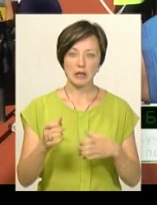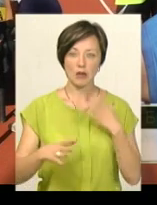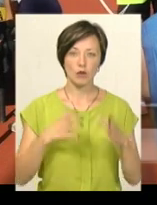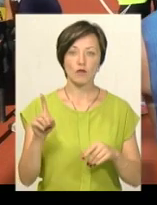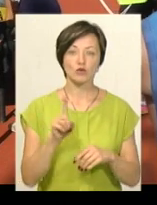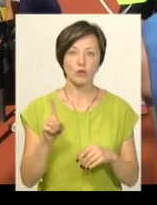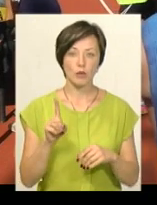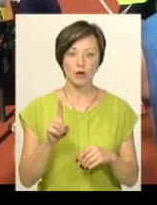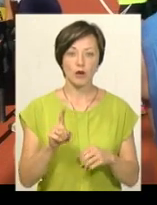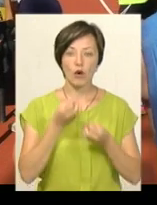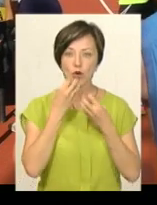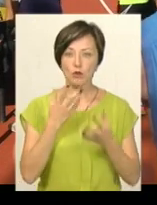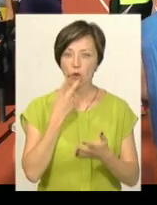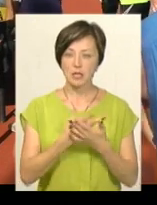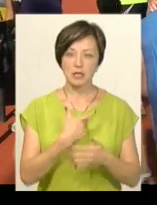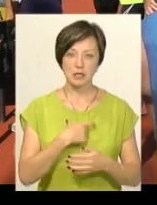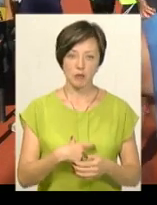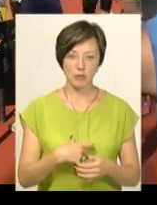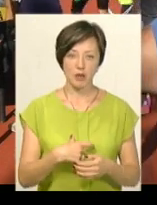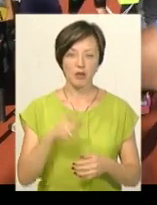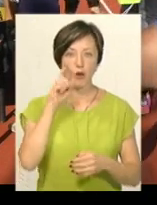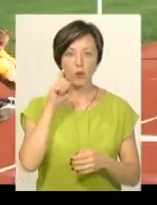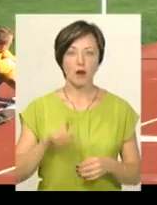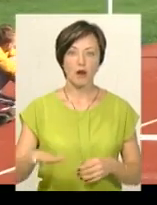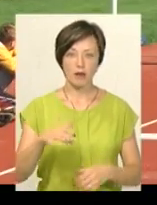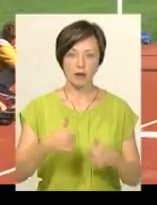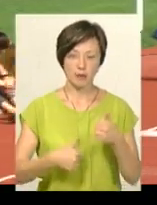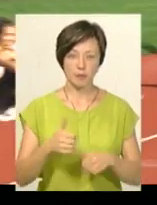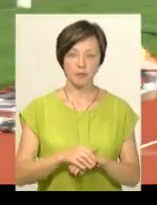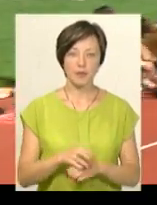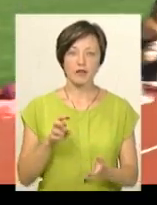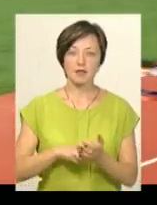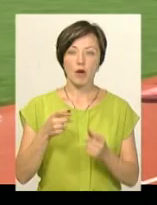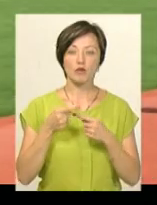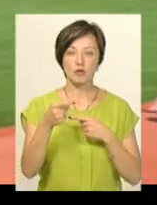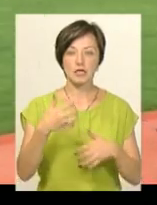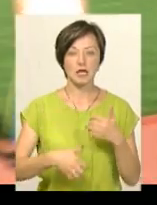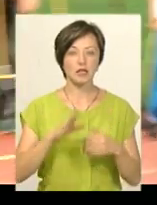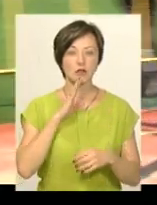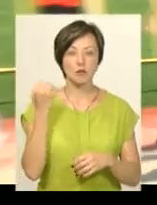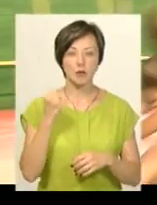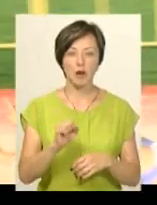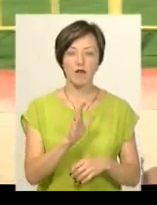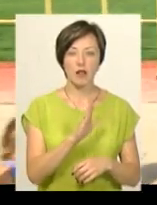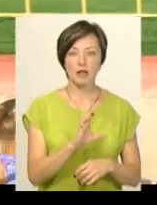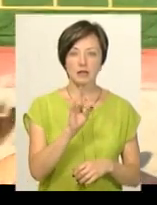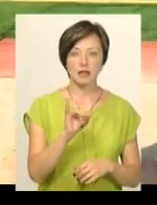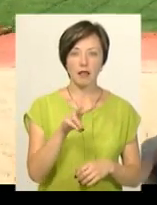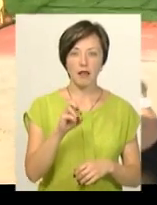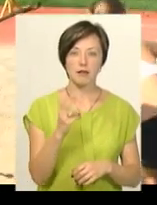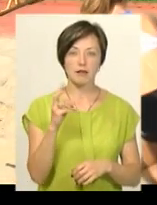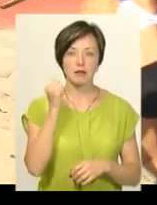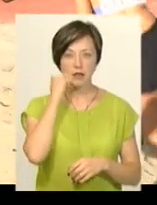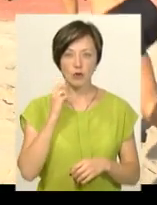дуже добре показати себе на Україні. У стрибках у довжину серед дівчат перемогла Валерія Стрелецька зі